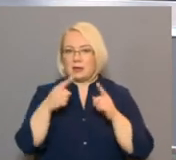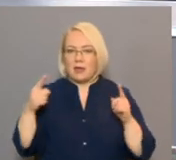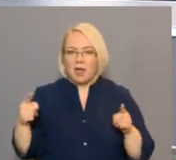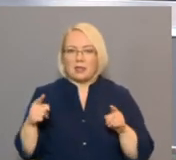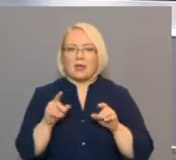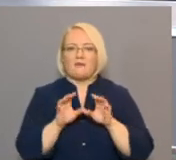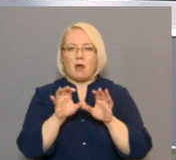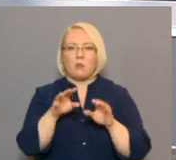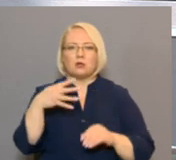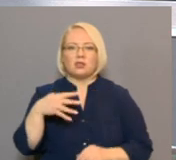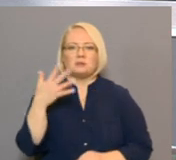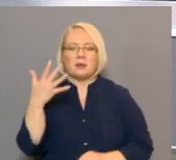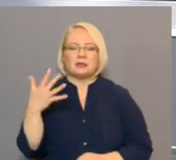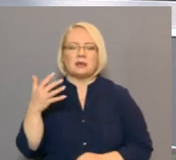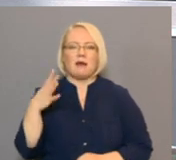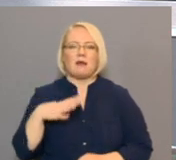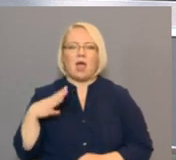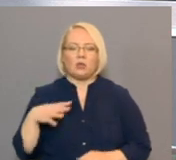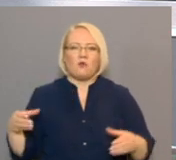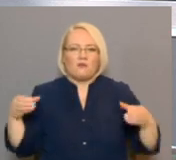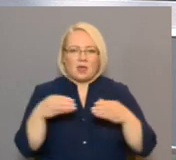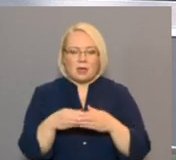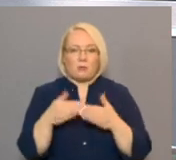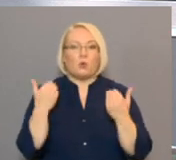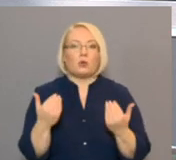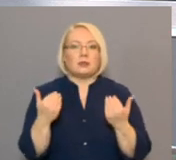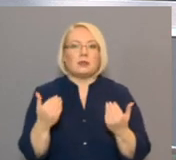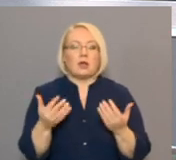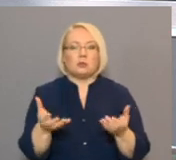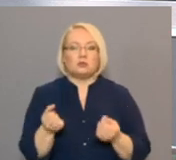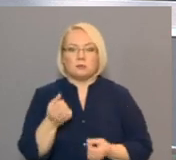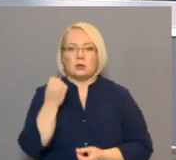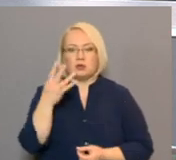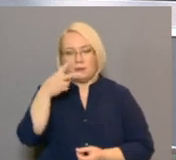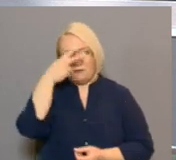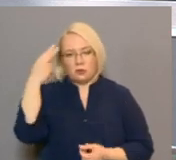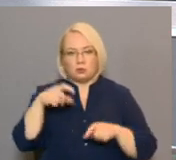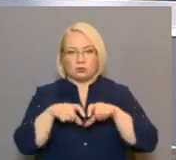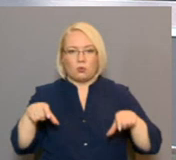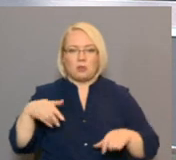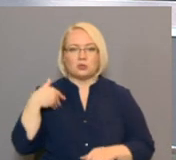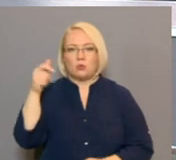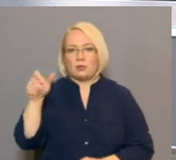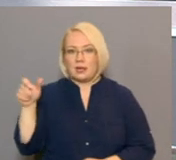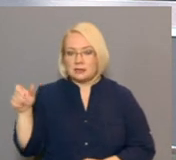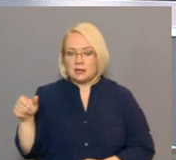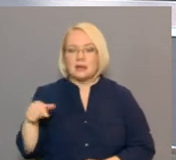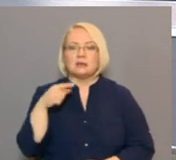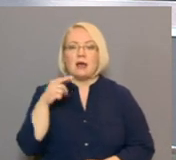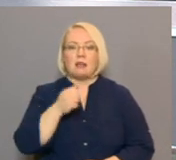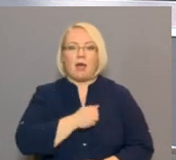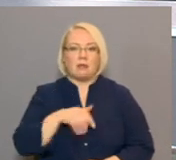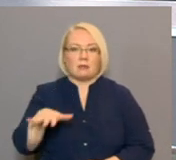45. gaidu vienība Daugavpils novadā, kurā pašlaik uzņemtaši 14 vidusskolas skolnieces. Latgalē tā ir